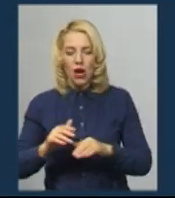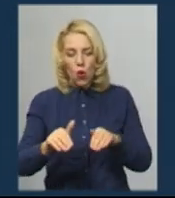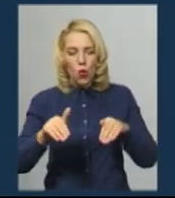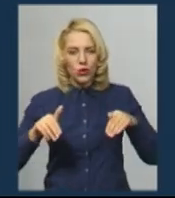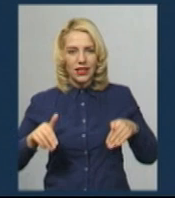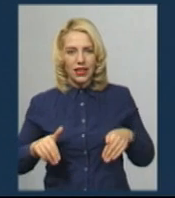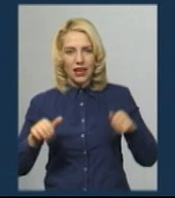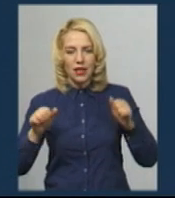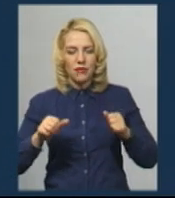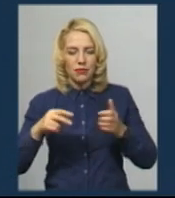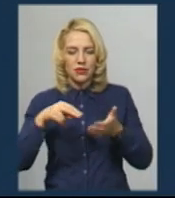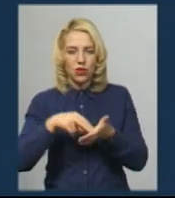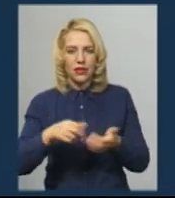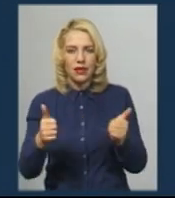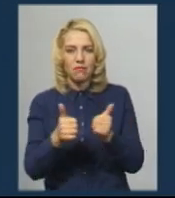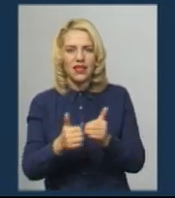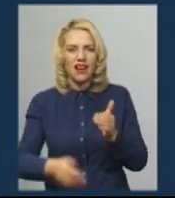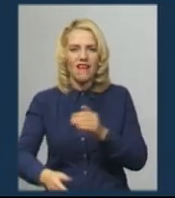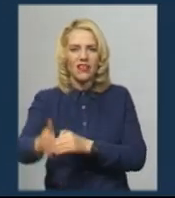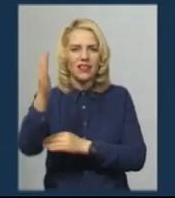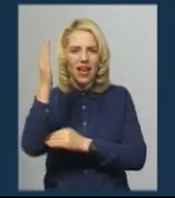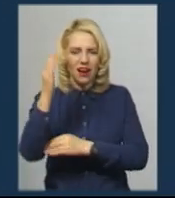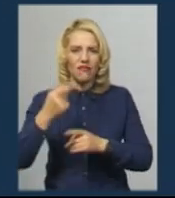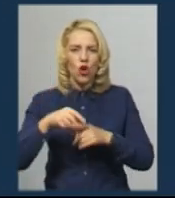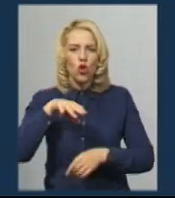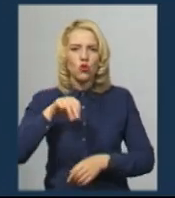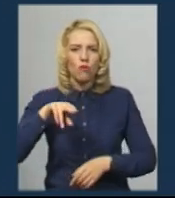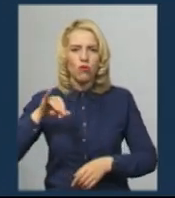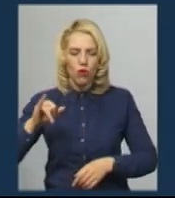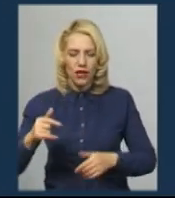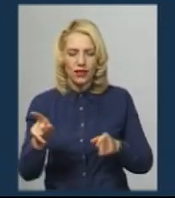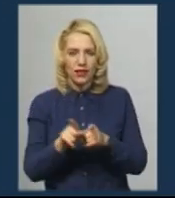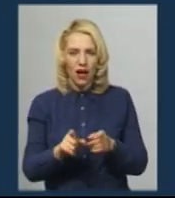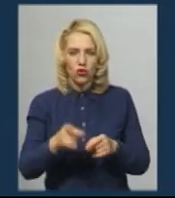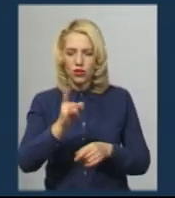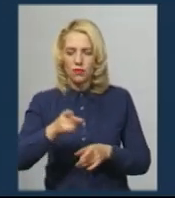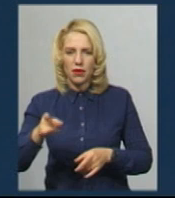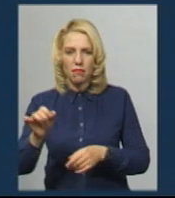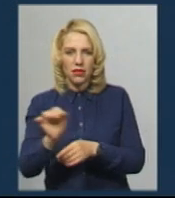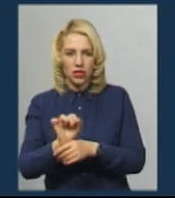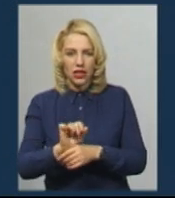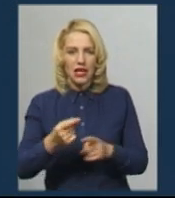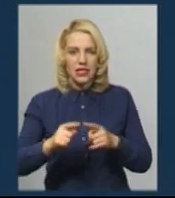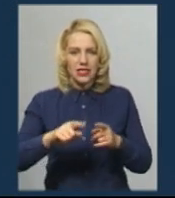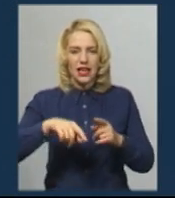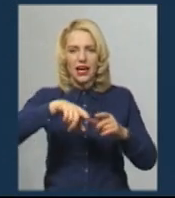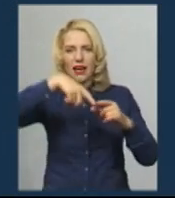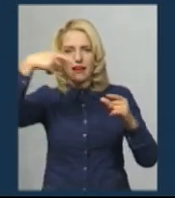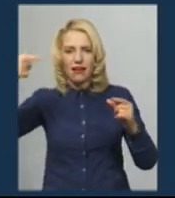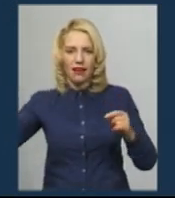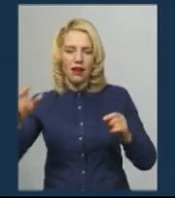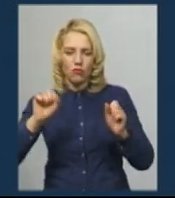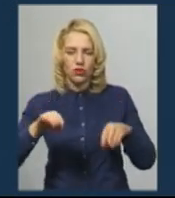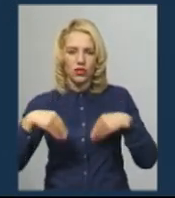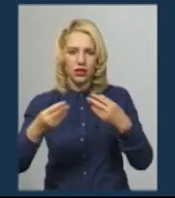Поблизу великих дерев, особливо тополь, а також паркування поруч з ними автотранспорту. Зірване вітром гіля може становити велику небезпеку.